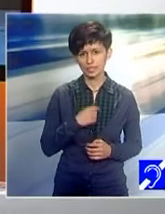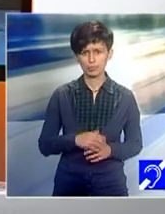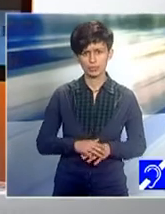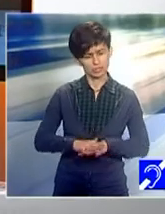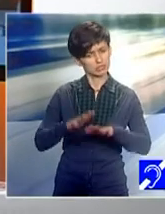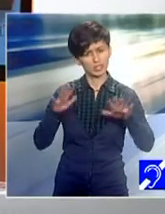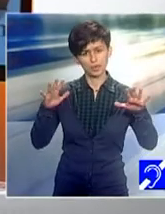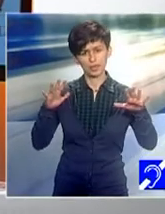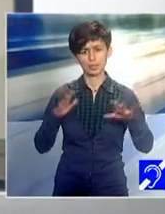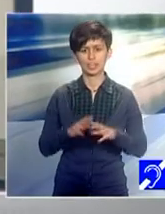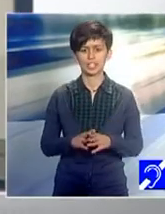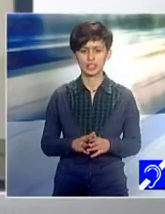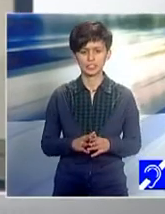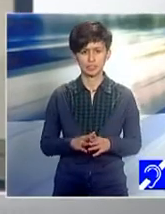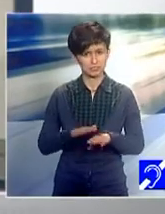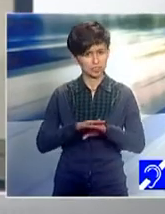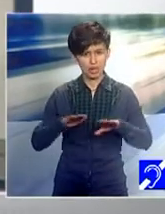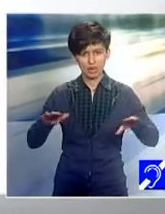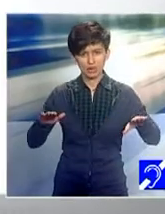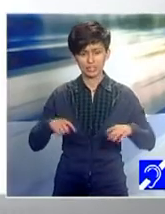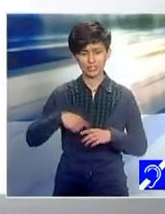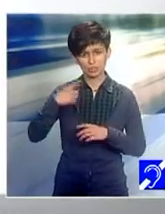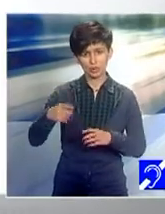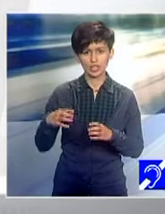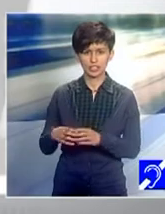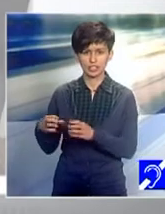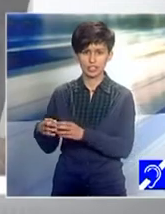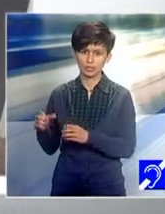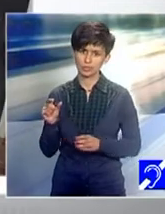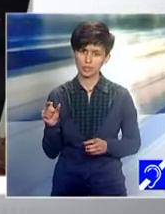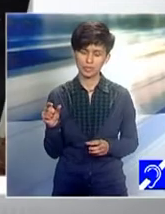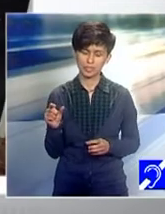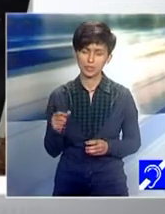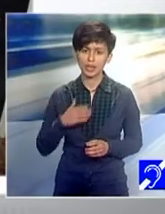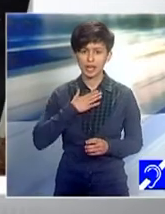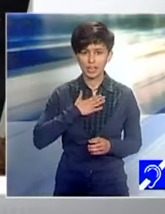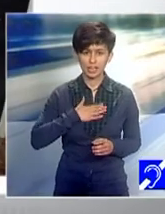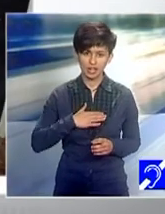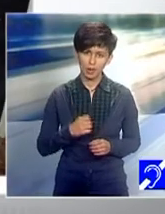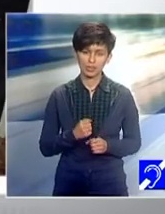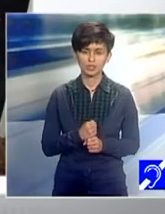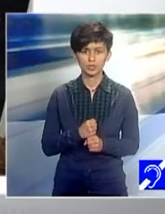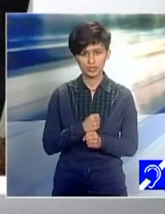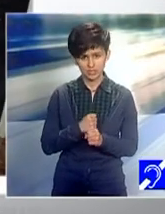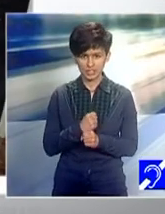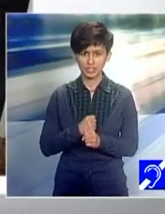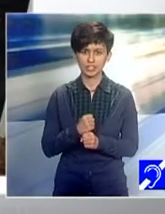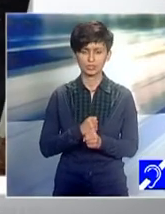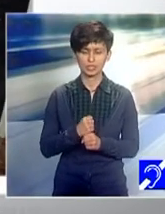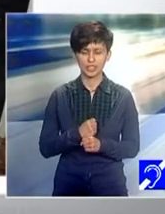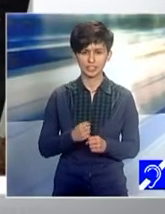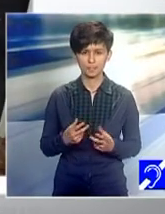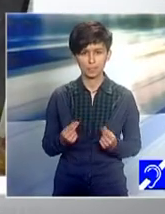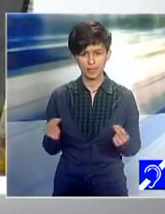minorități, la care am vrut să apelez de mult timp, pentru că m-au interesat și armăni,